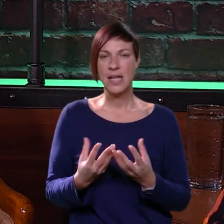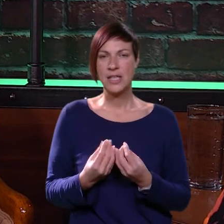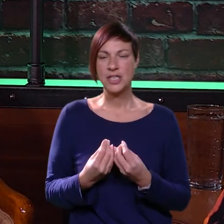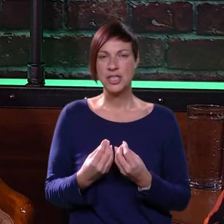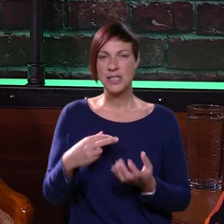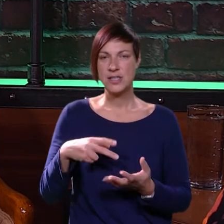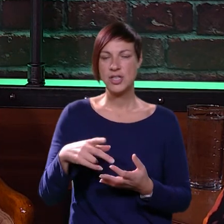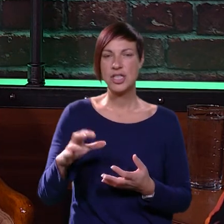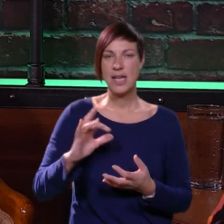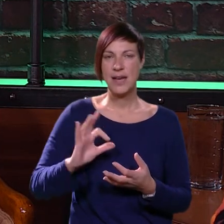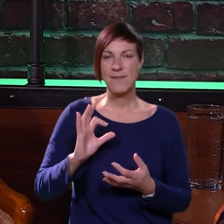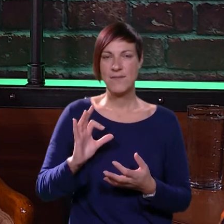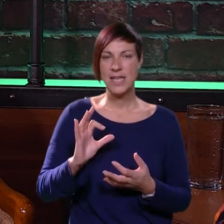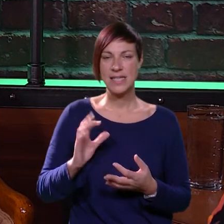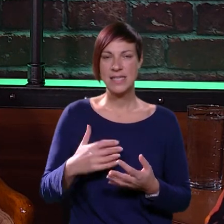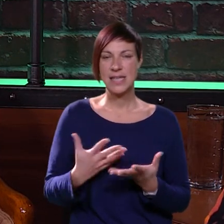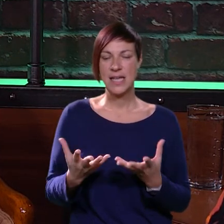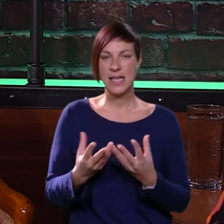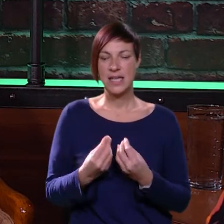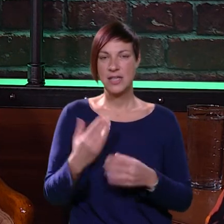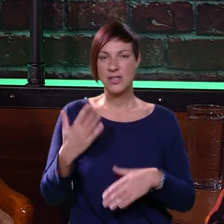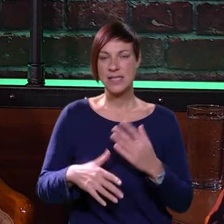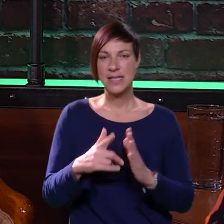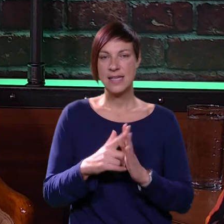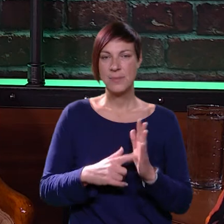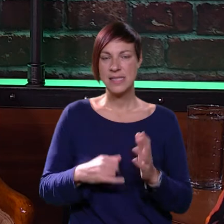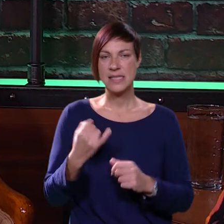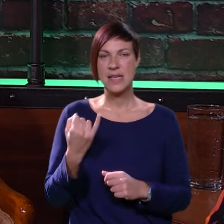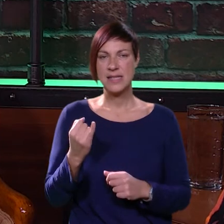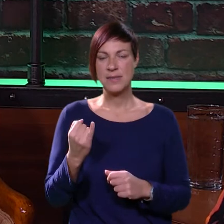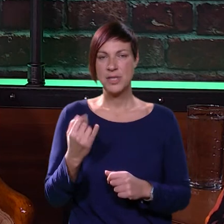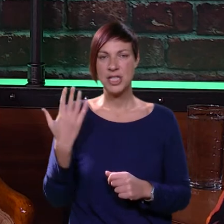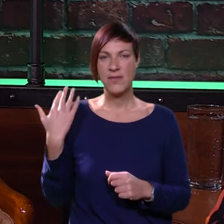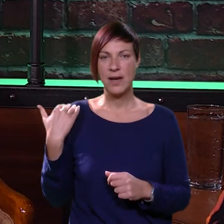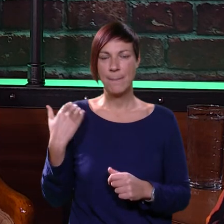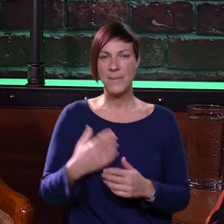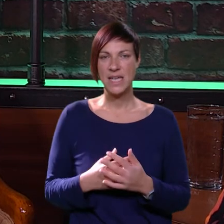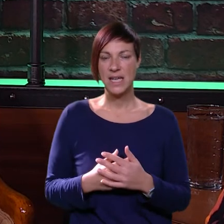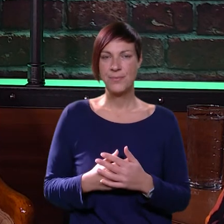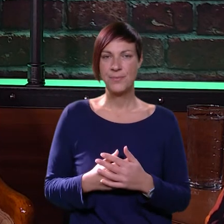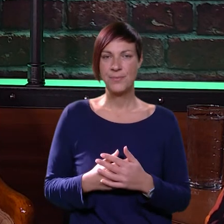često je išla na WC, dosta je zadnjih mjeseca dana smršavila, bila.